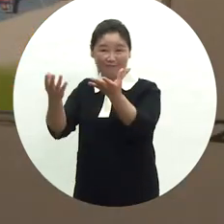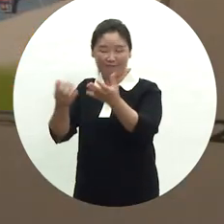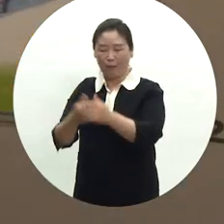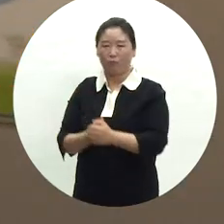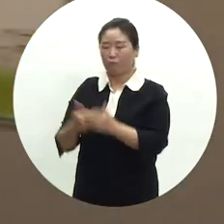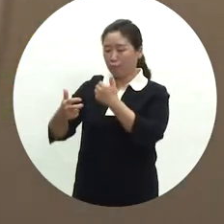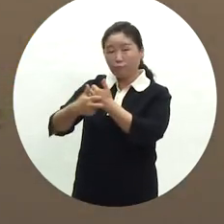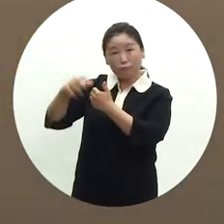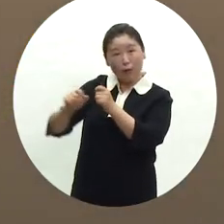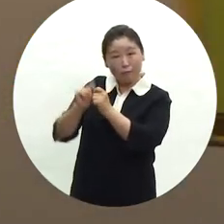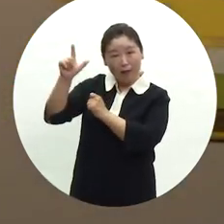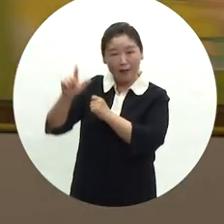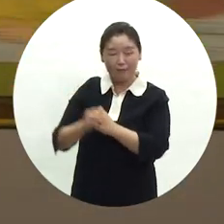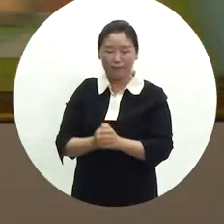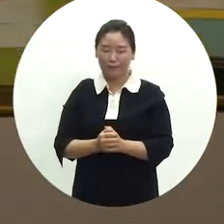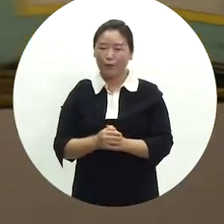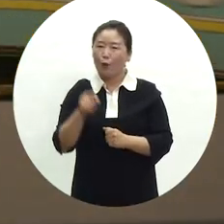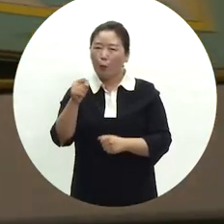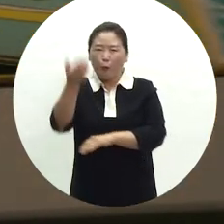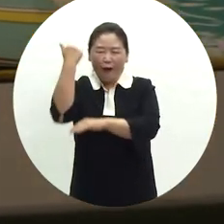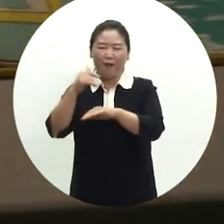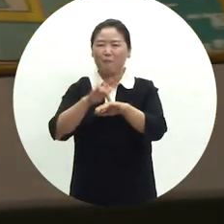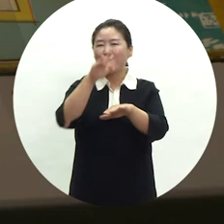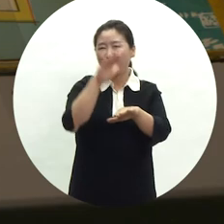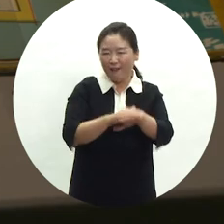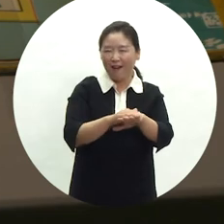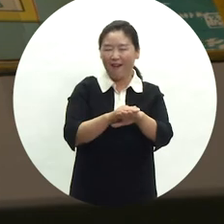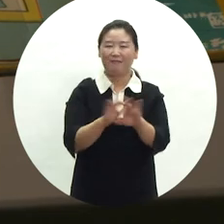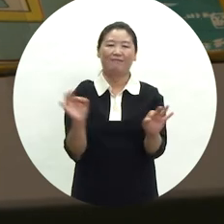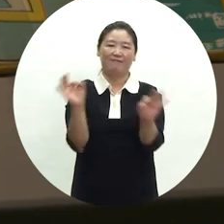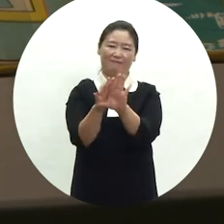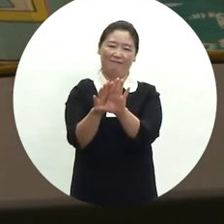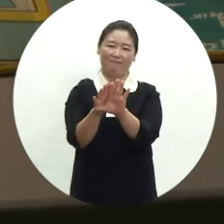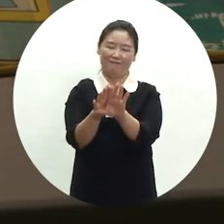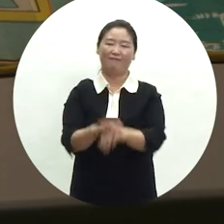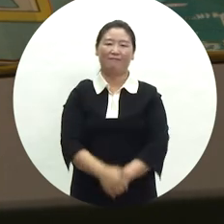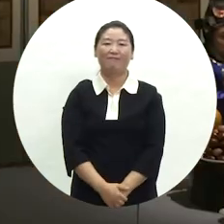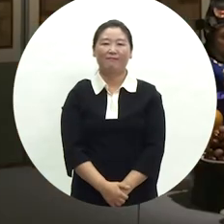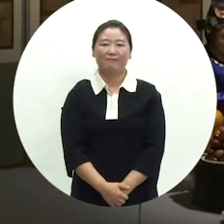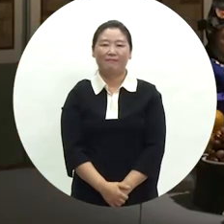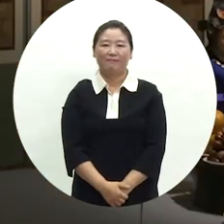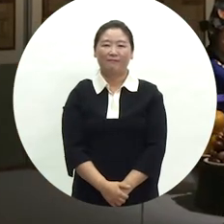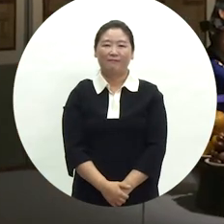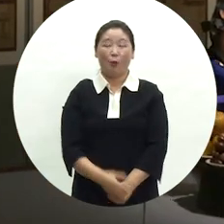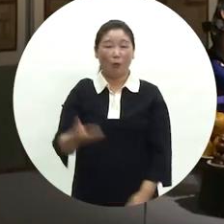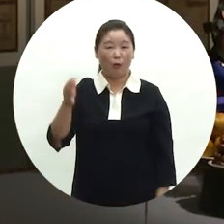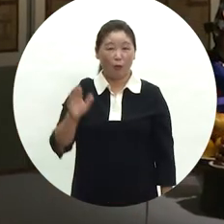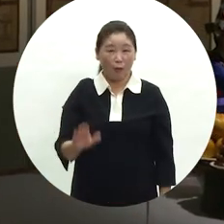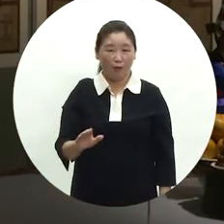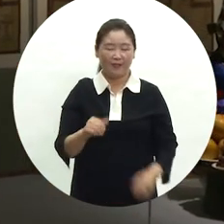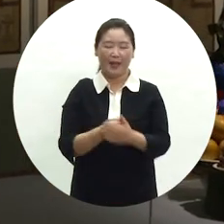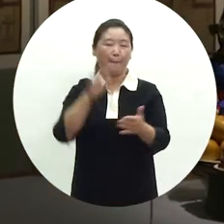병원에서 출산하면서 출산과 산후의 금기와 의뢰는 사라져가고 있습니다. 그러나